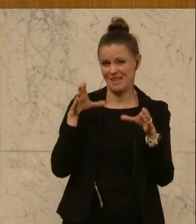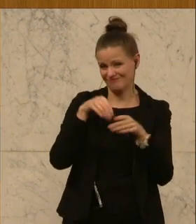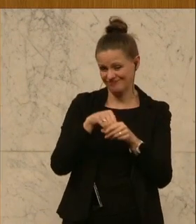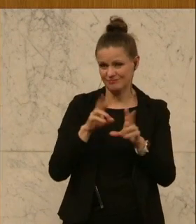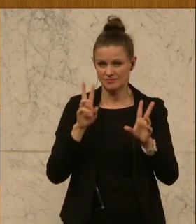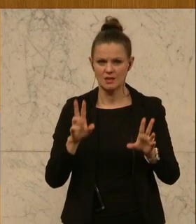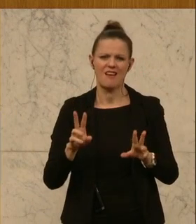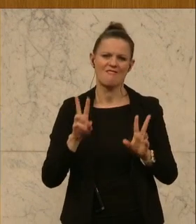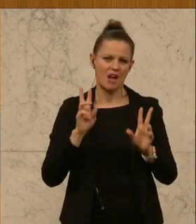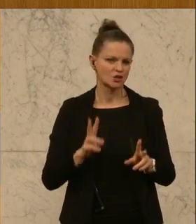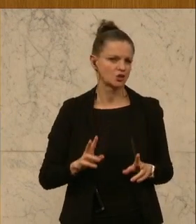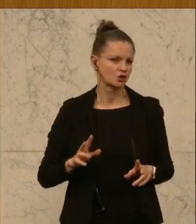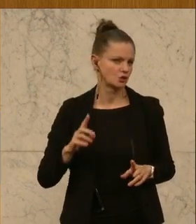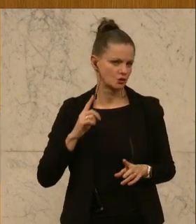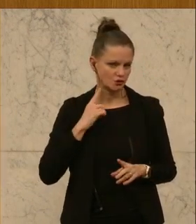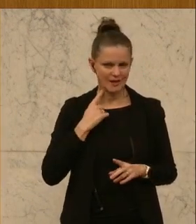Schweinerei.